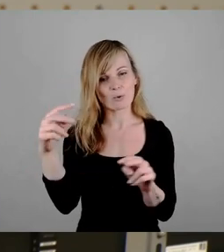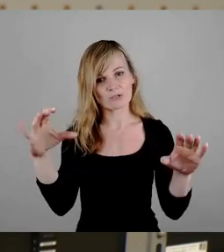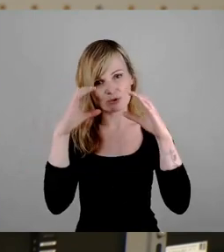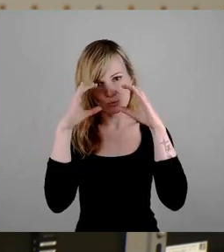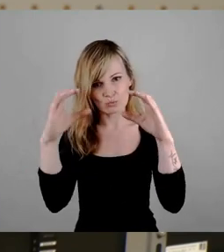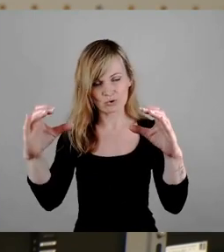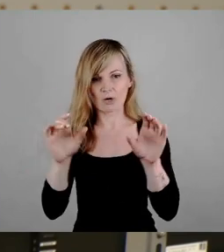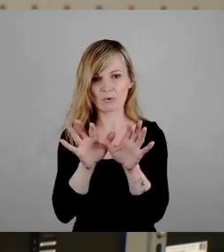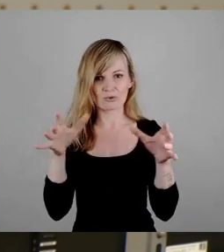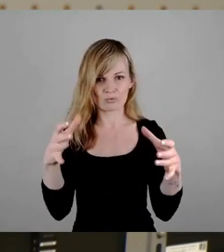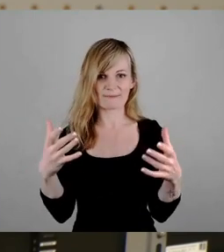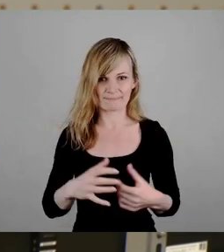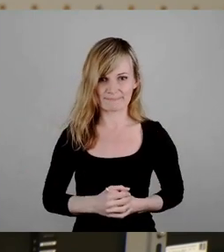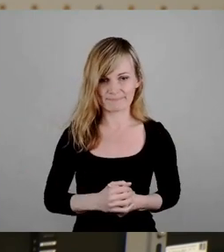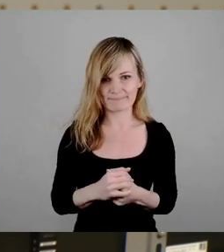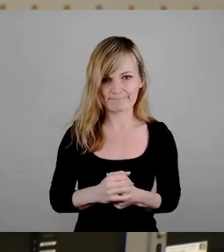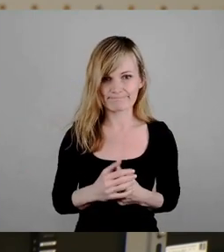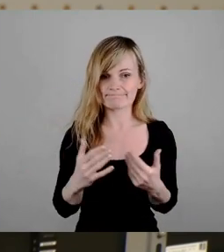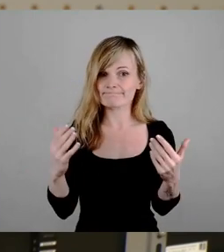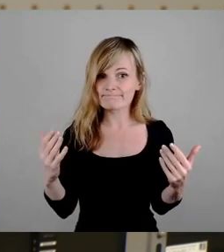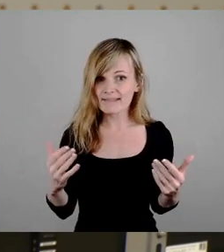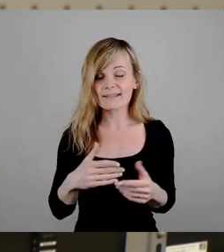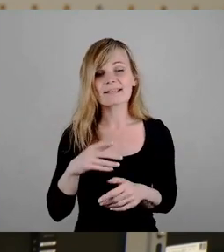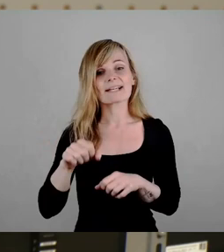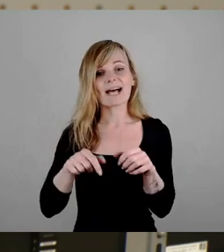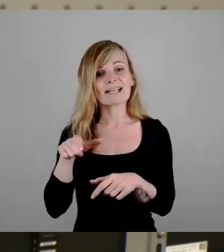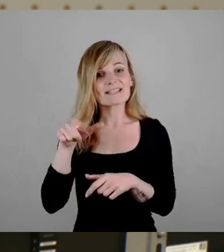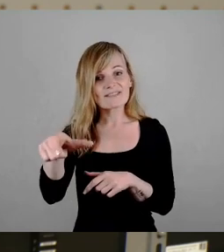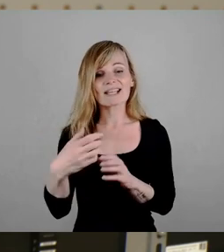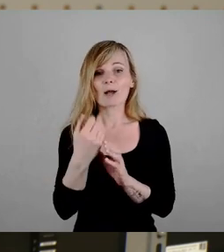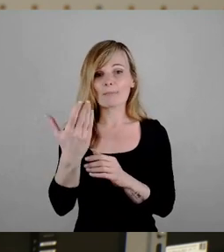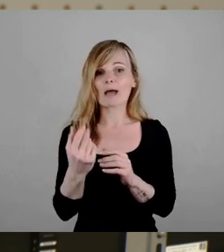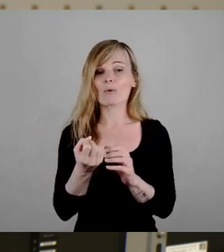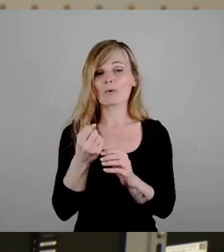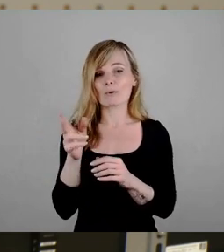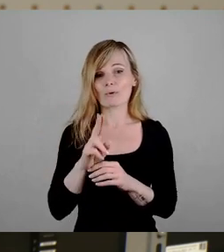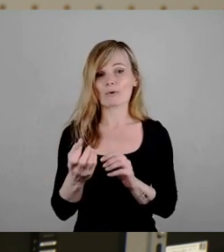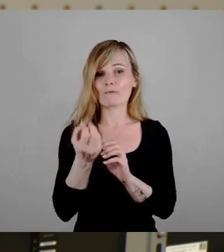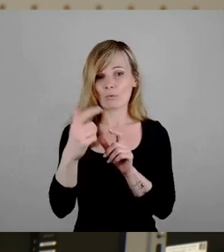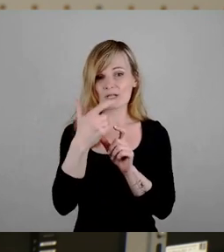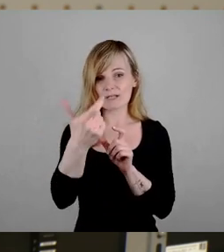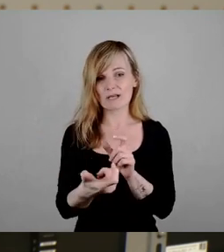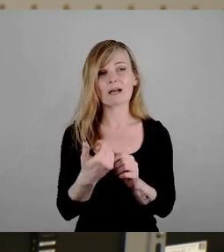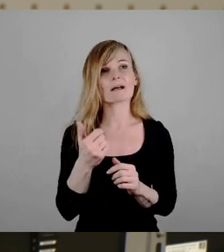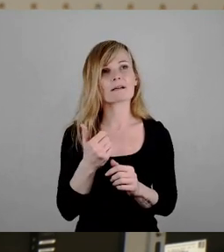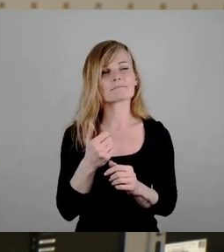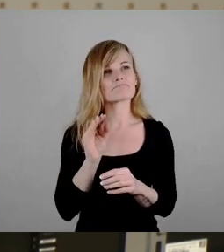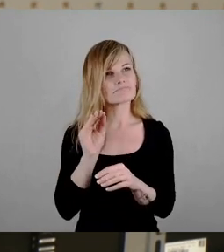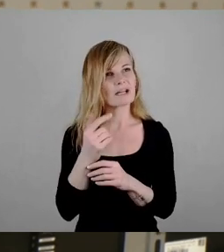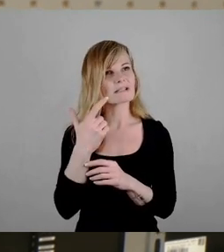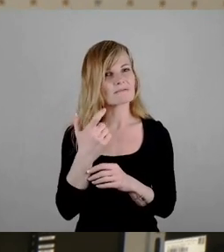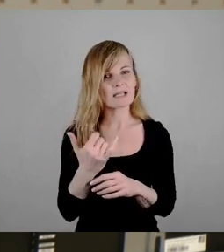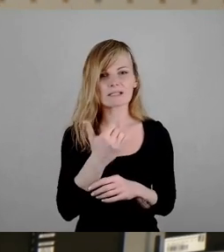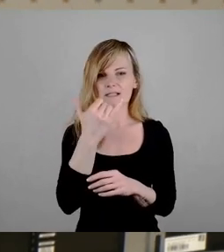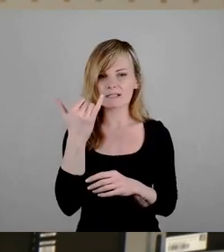Stream. Die Radwege am Blauen Wunder sind jetzt seit mehr als zwei Jahrzehnten ein einziges